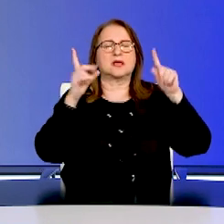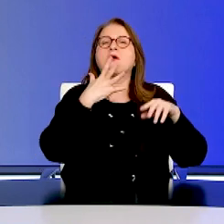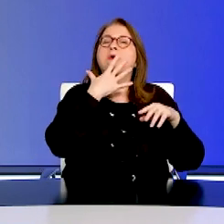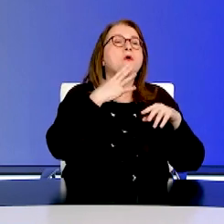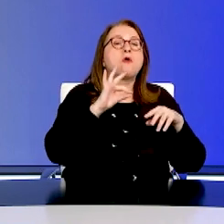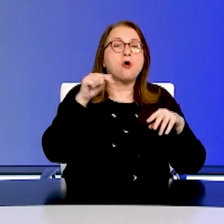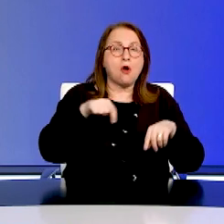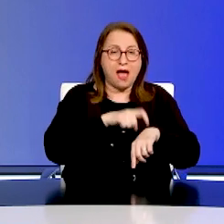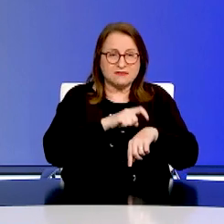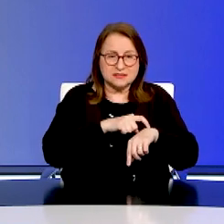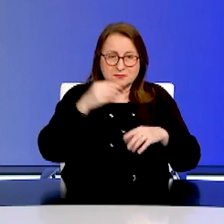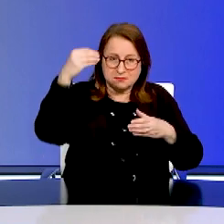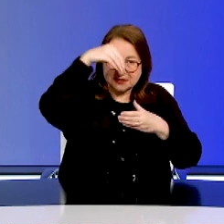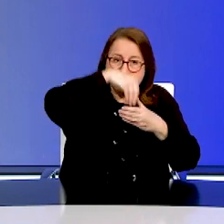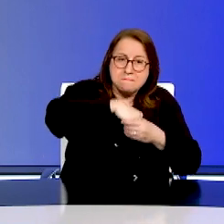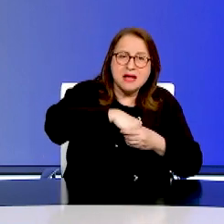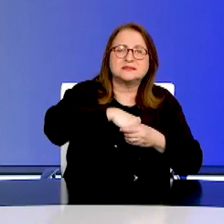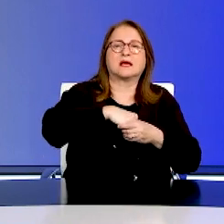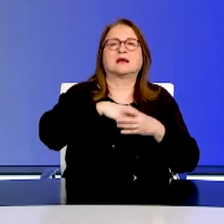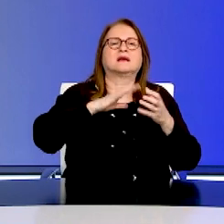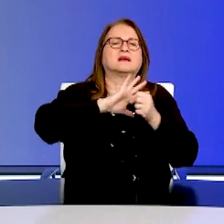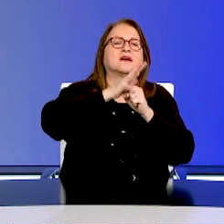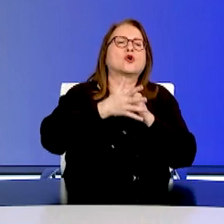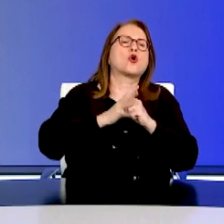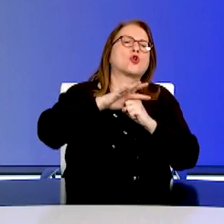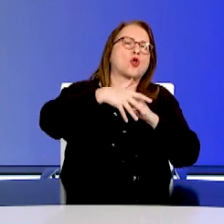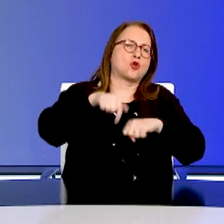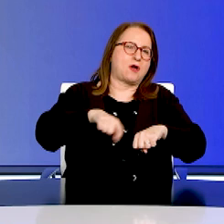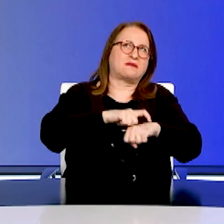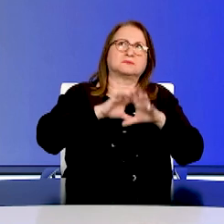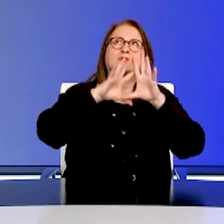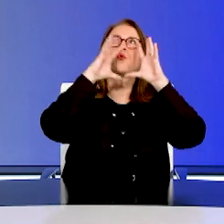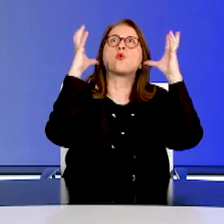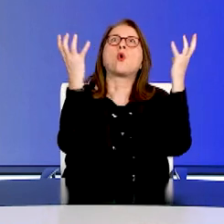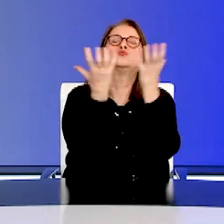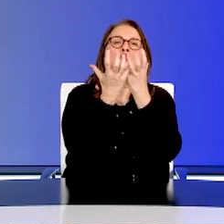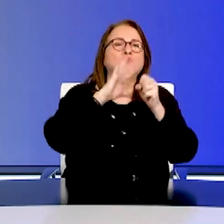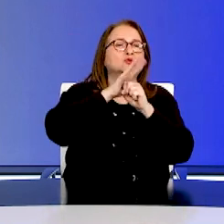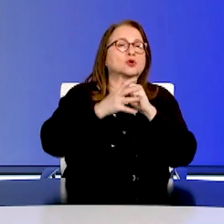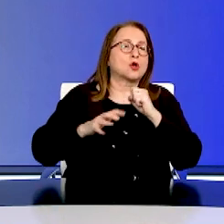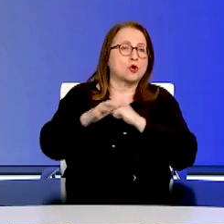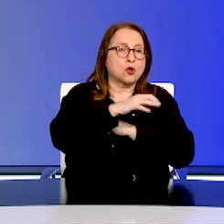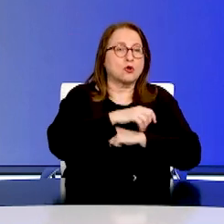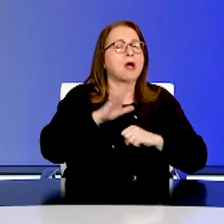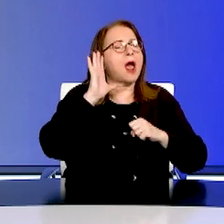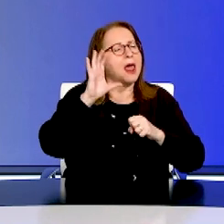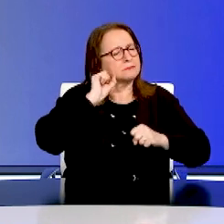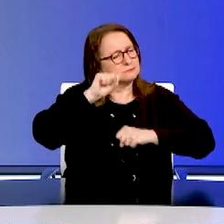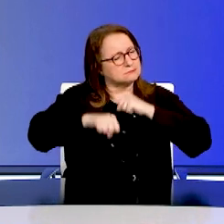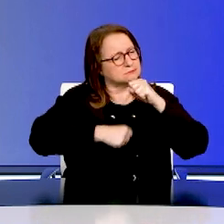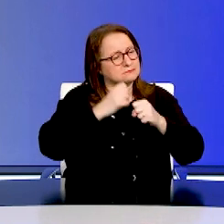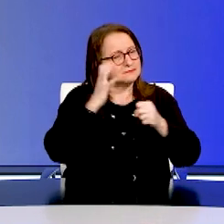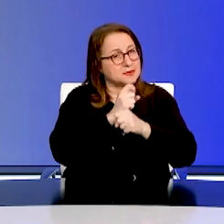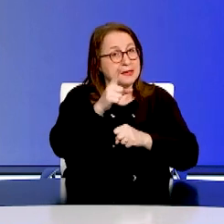Με τις δυσκολίες πολλές, όμως ορατεί πλέον την νίκη. Άλλωστε και η Εθνική Εκστρατεία για τον Εμβολιασμό, Ελευθερία